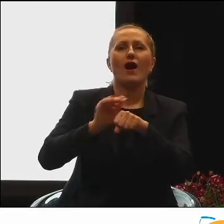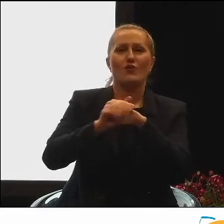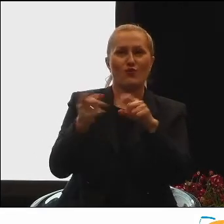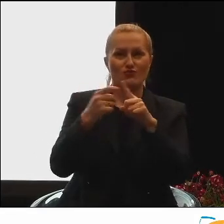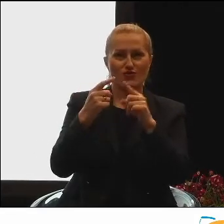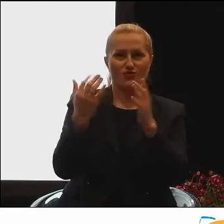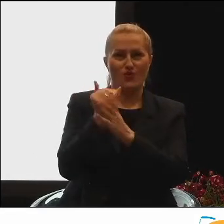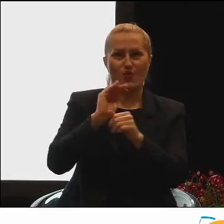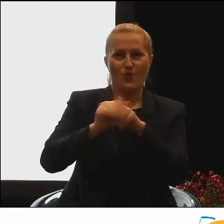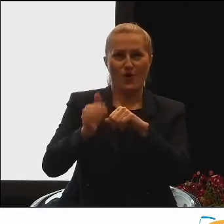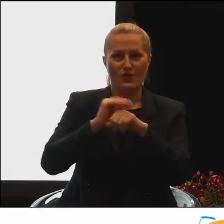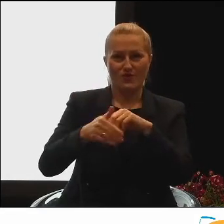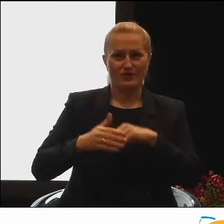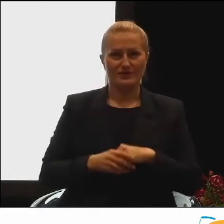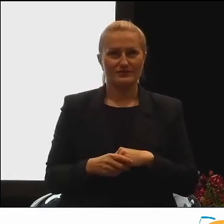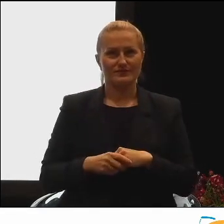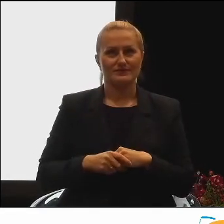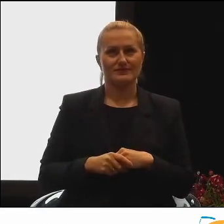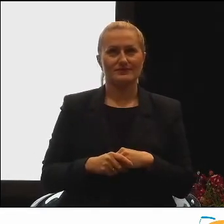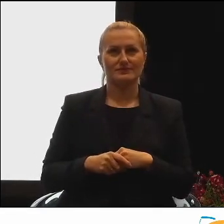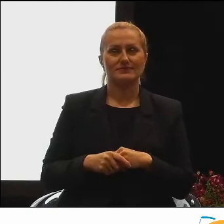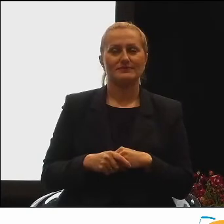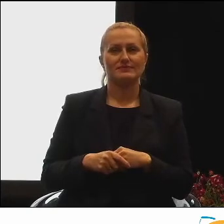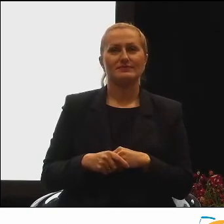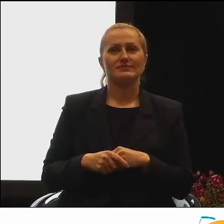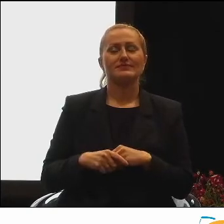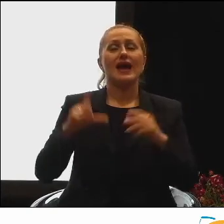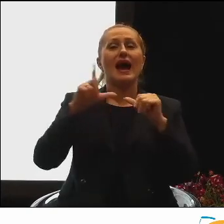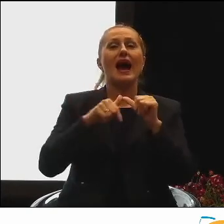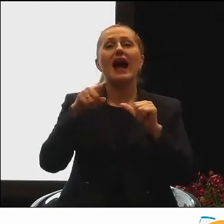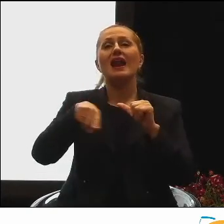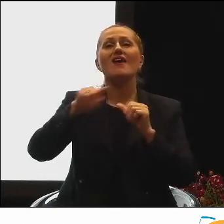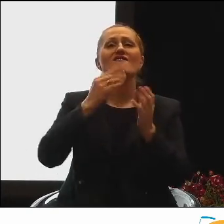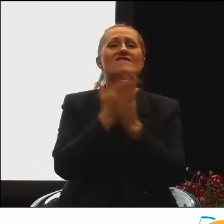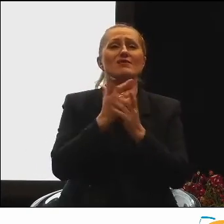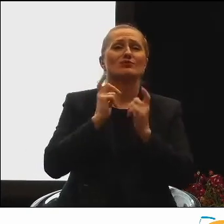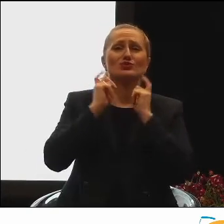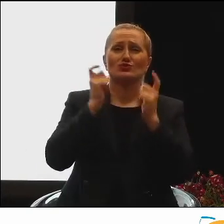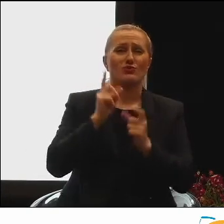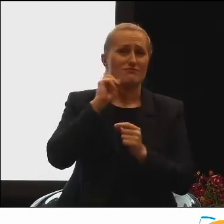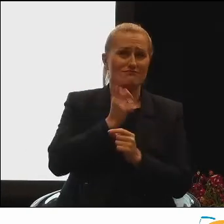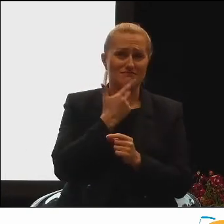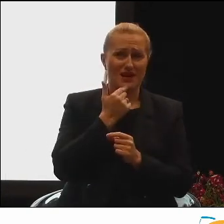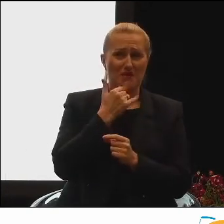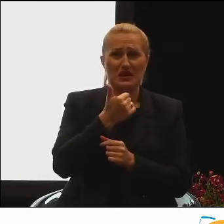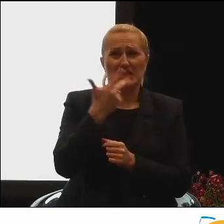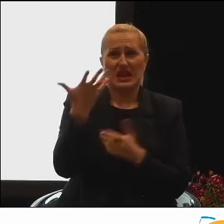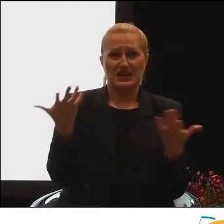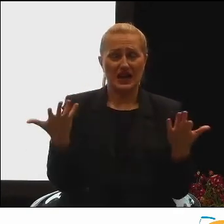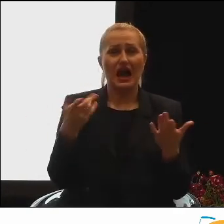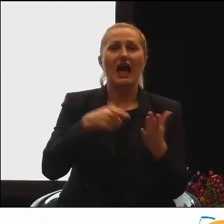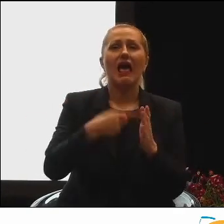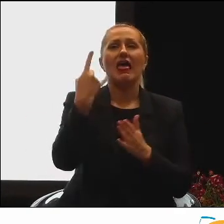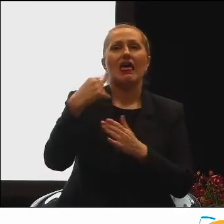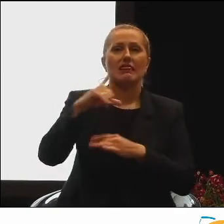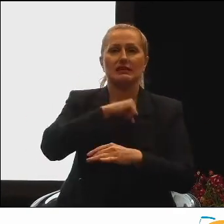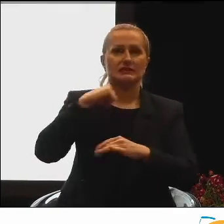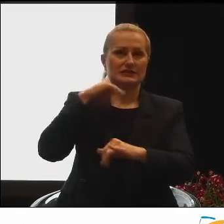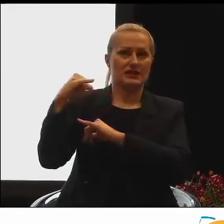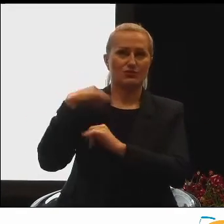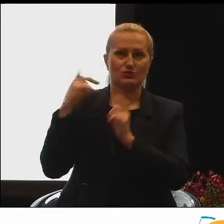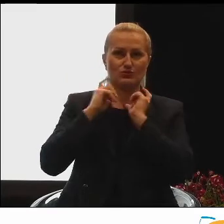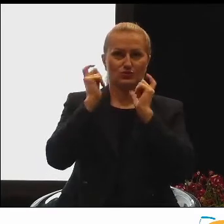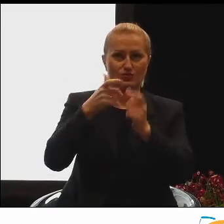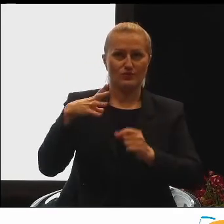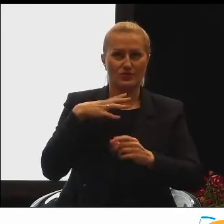punktację. Natomiast tych film zgłosiło się nie wiele, bo kilka i tylko jeden samorząd.